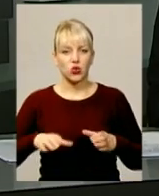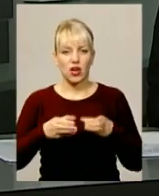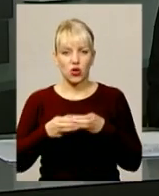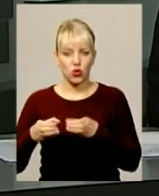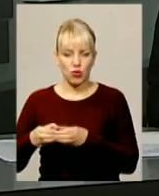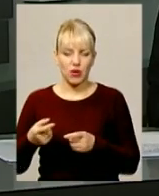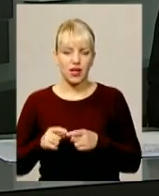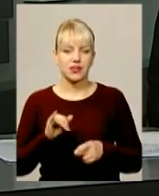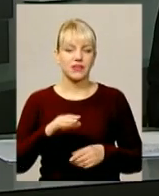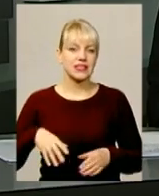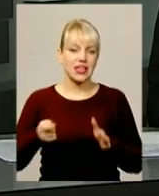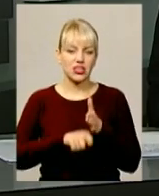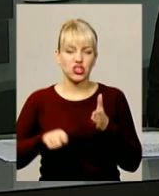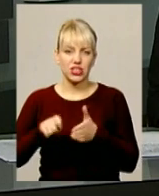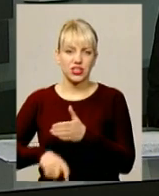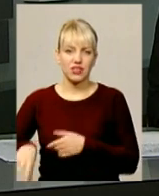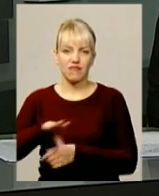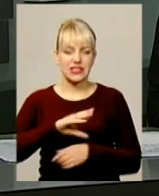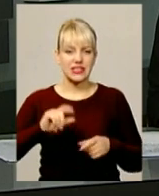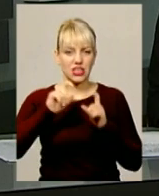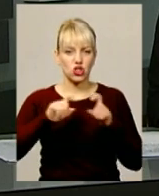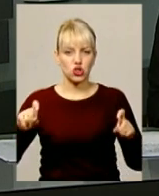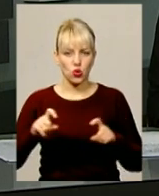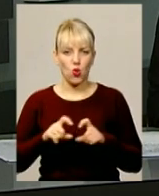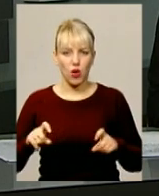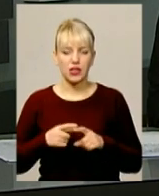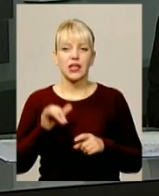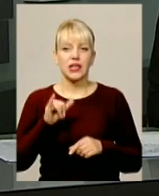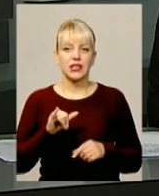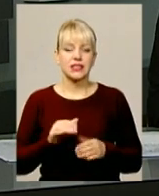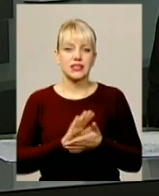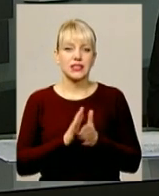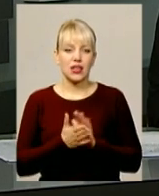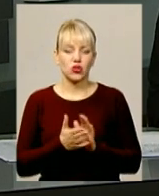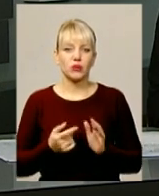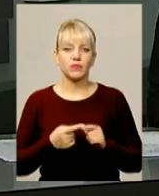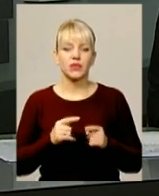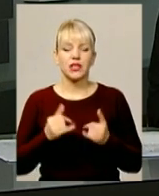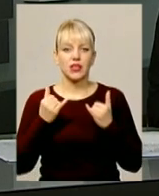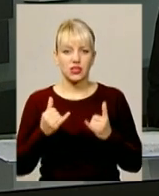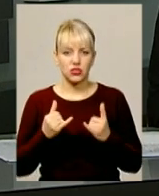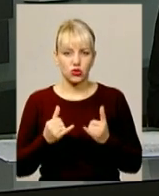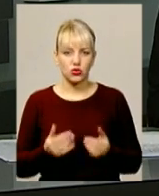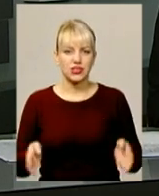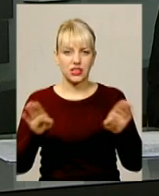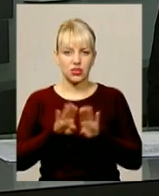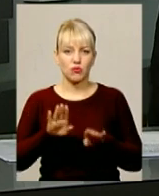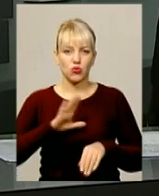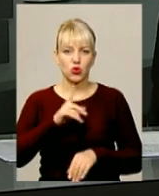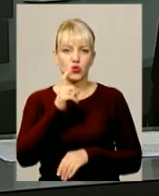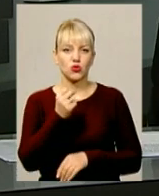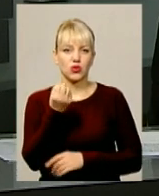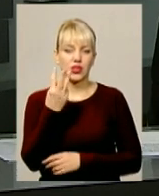зачинені усі школи. Нагадаю, станом на 17-ту годину понеділка зачинених на карантин шкіл в області було 113.